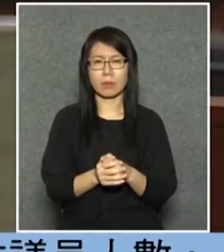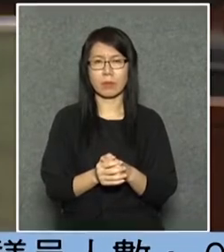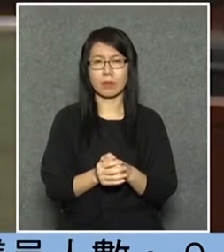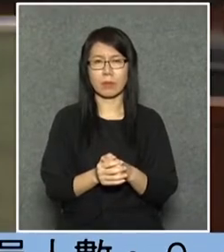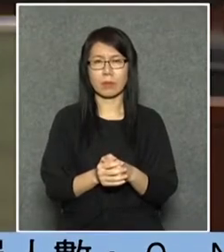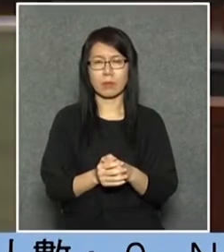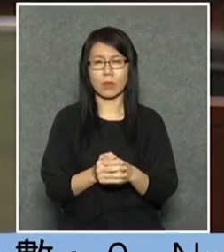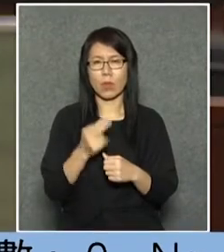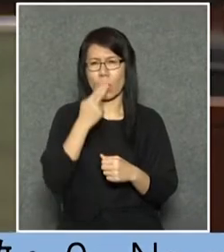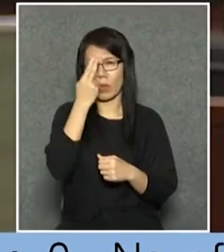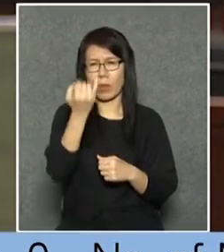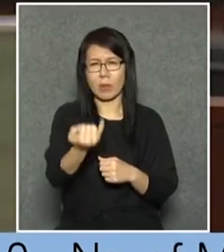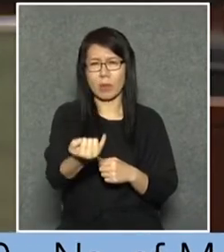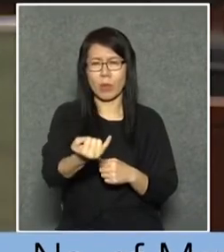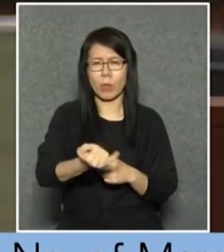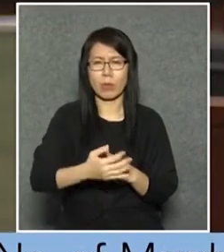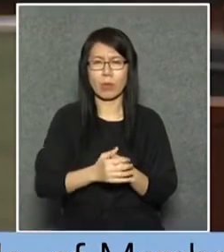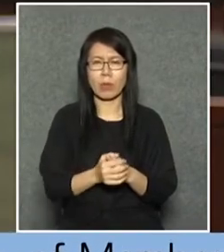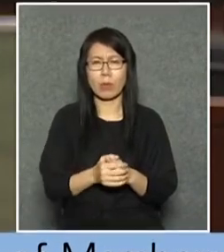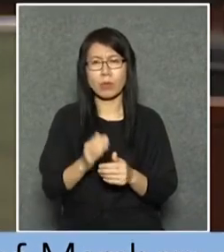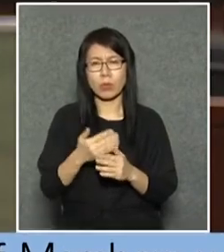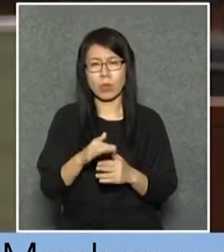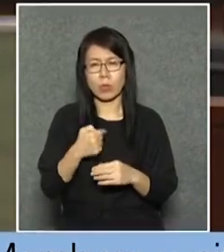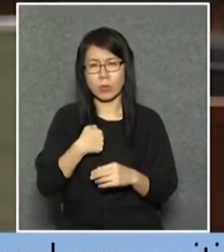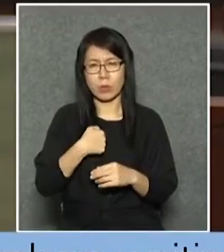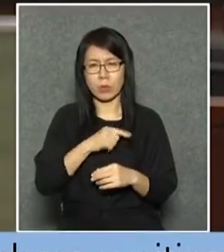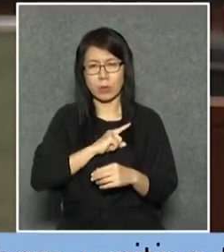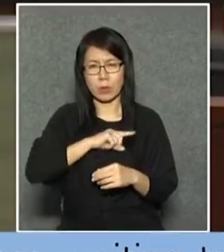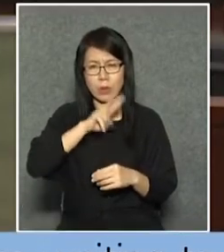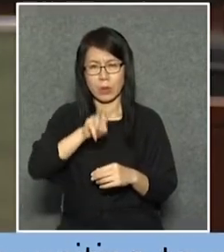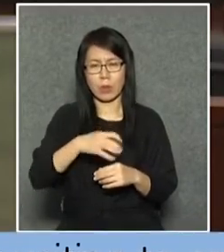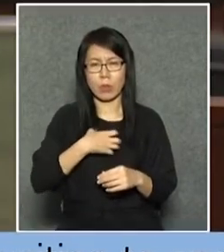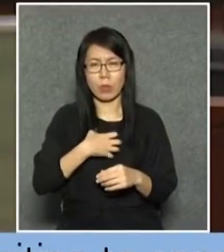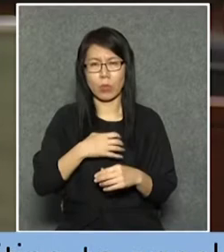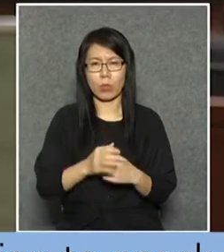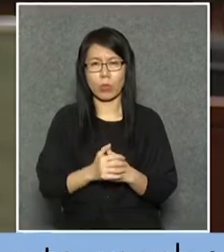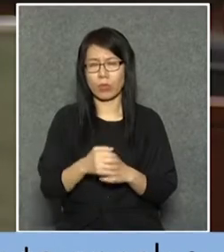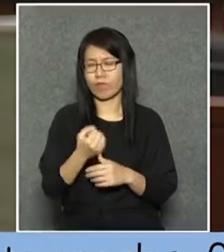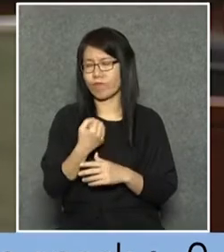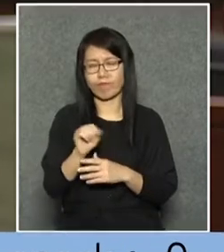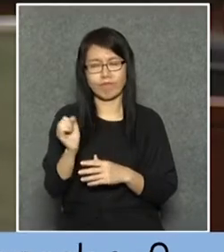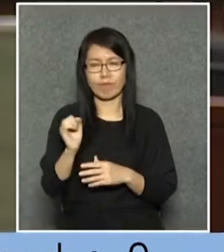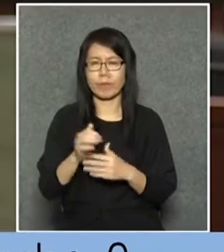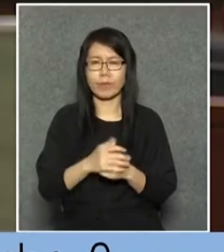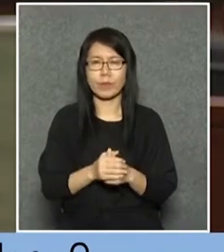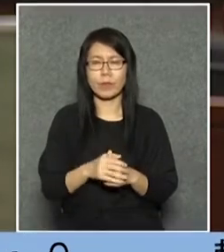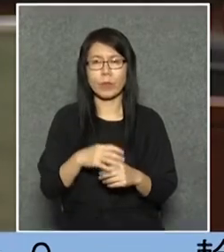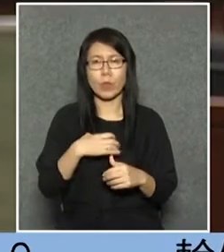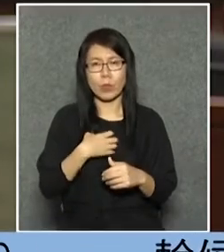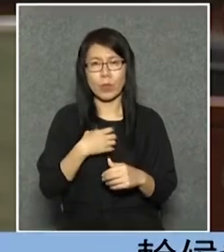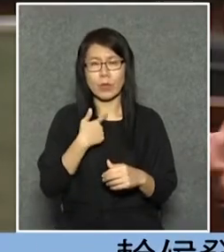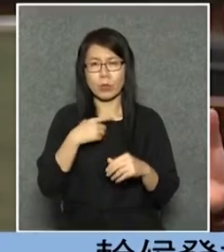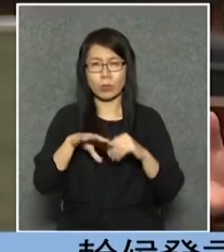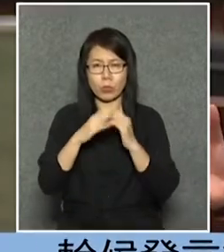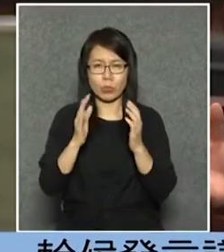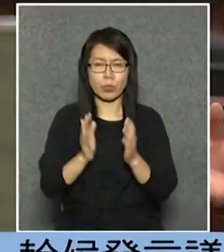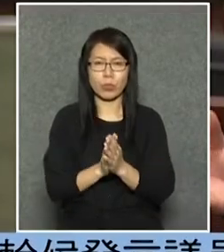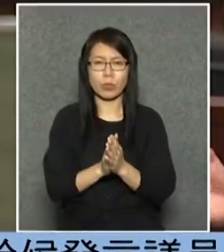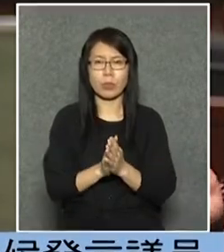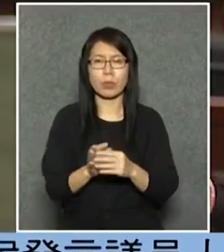空氣的質素這麼差所以我的看法就是我不贊成這件事我認為應該是全全